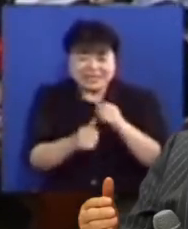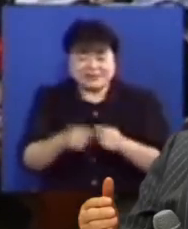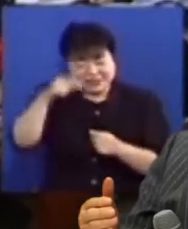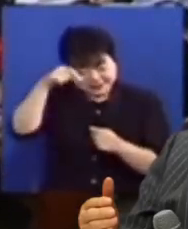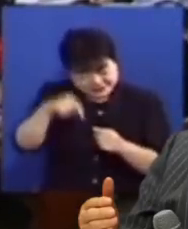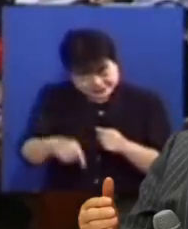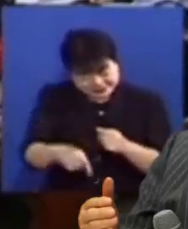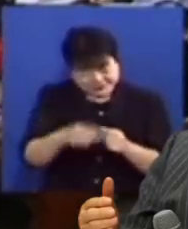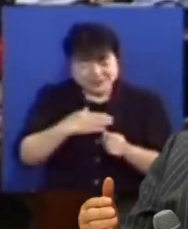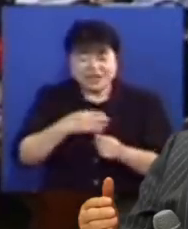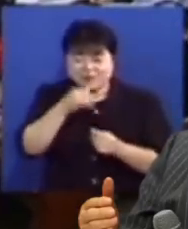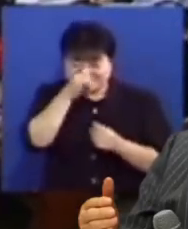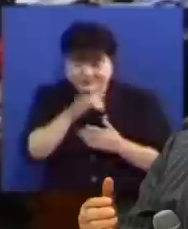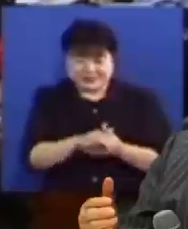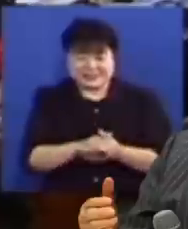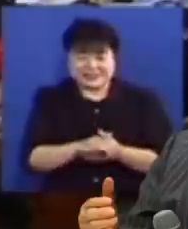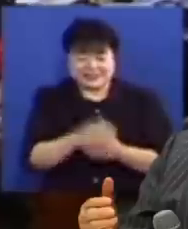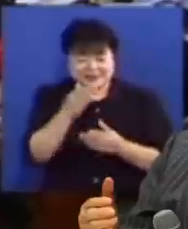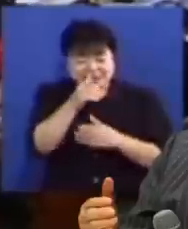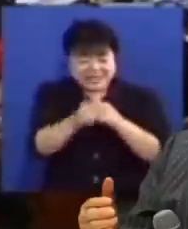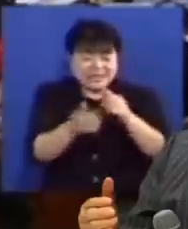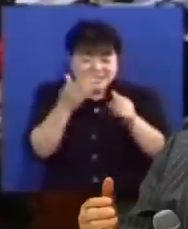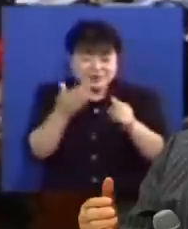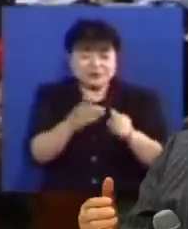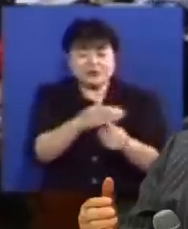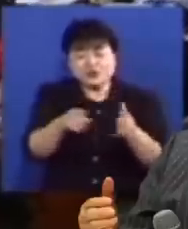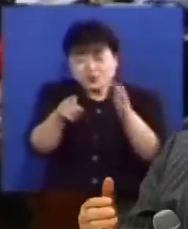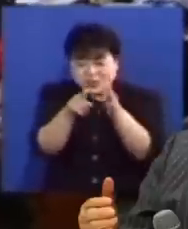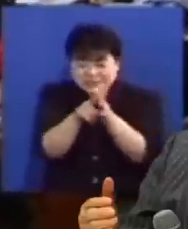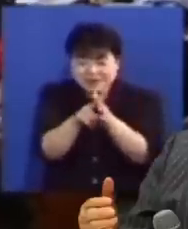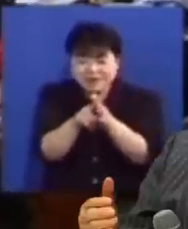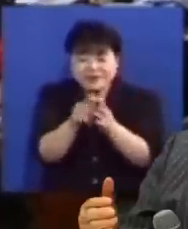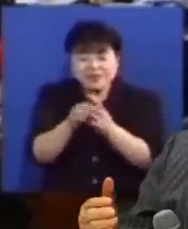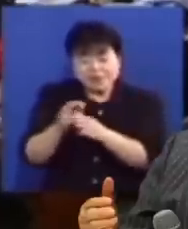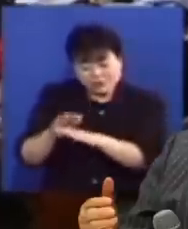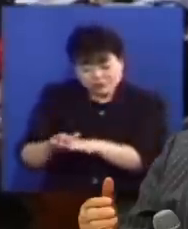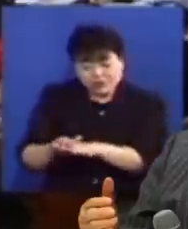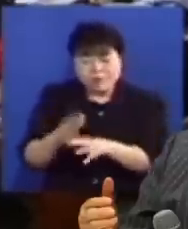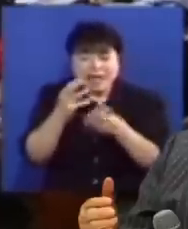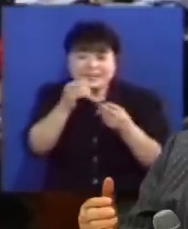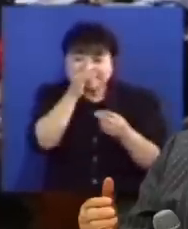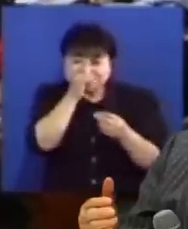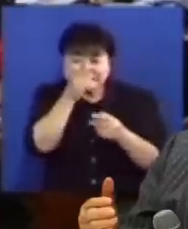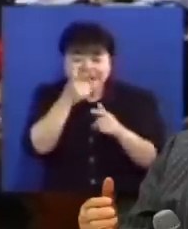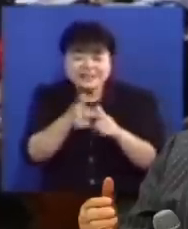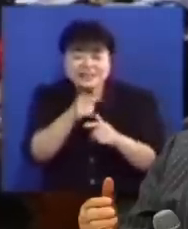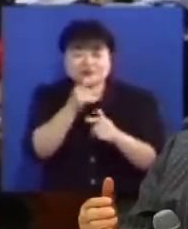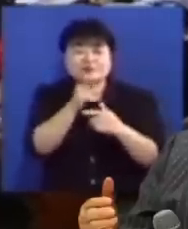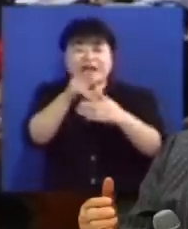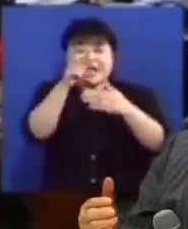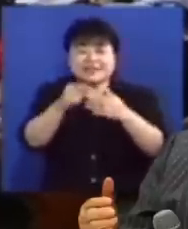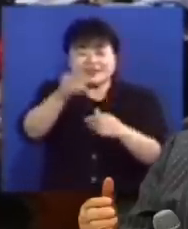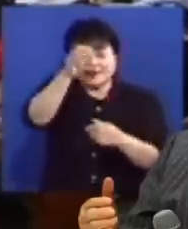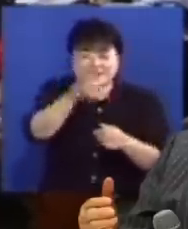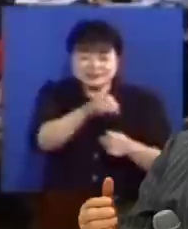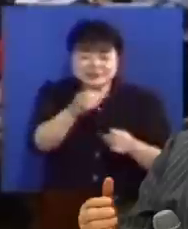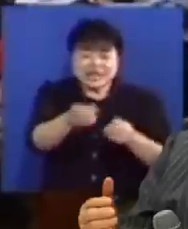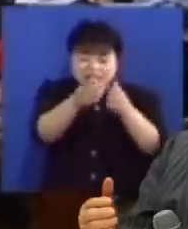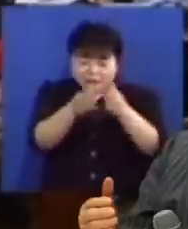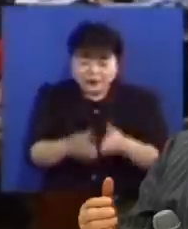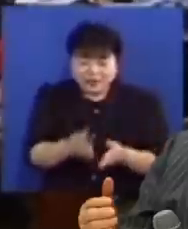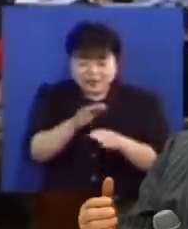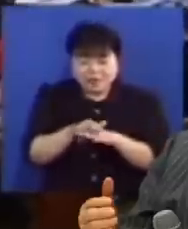깊은 것이라도 알고 계십니다 여러분 하나님은 우리를 위해서 예비한 것이 얼마나 많습니까 예수 그리도 안에서 십자가를 통해서